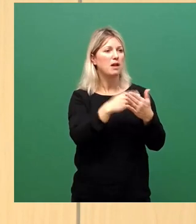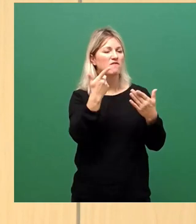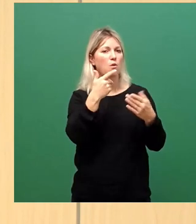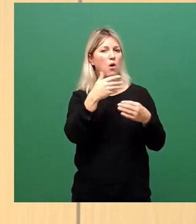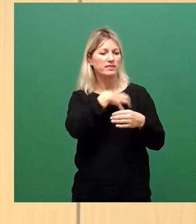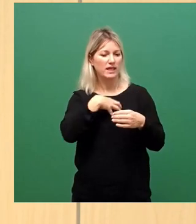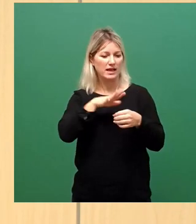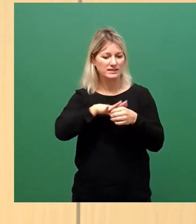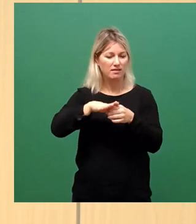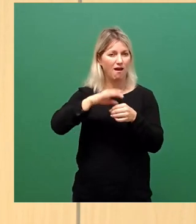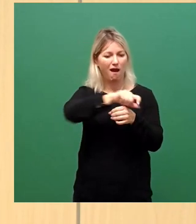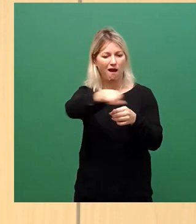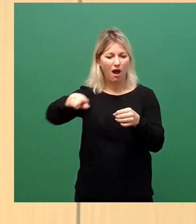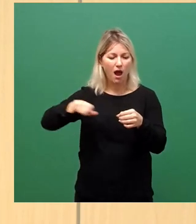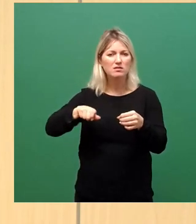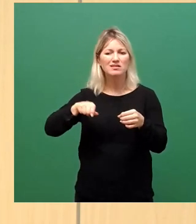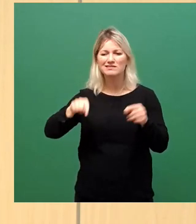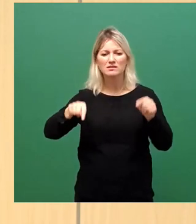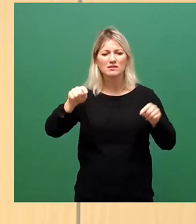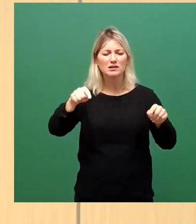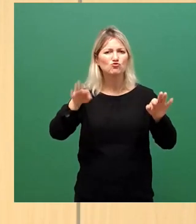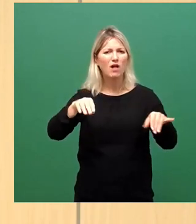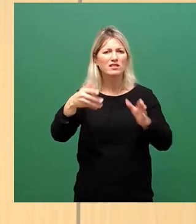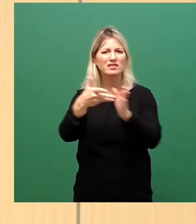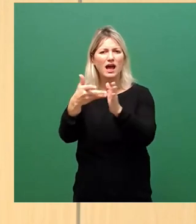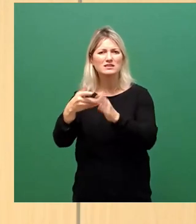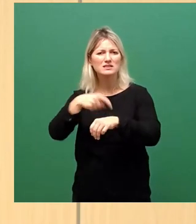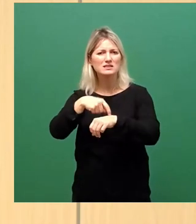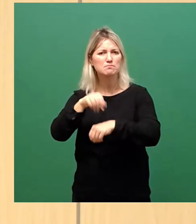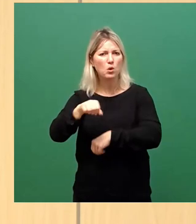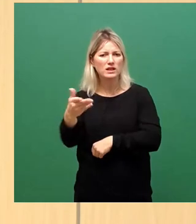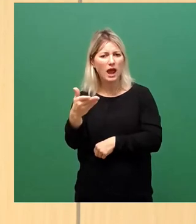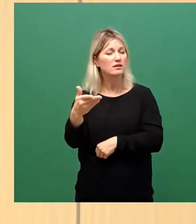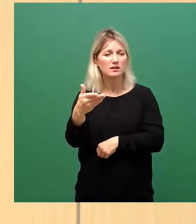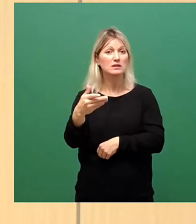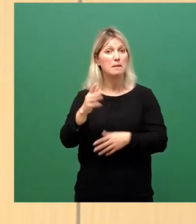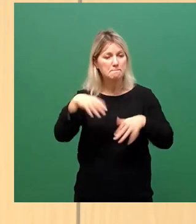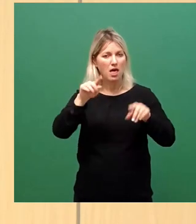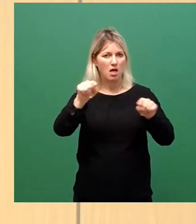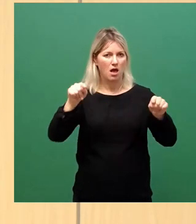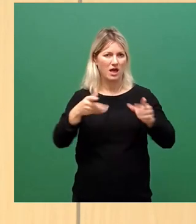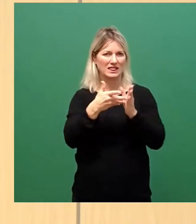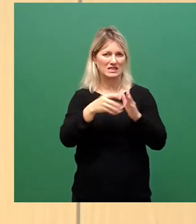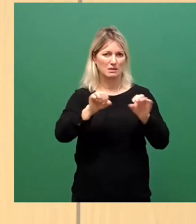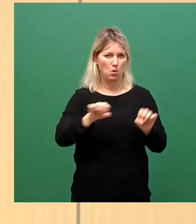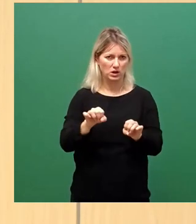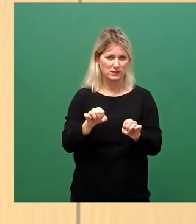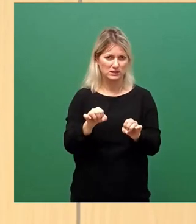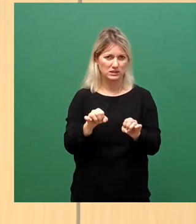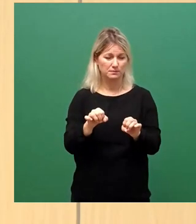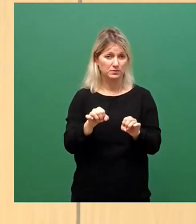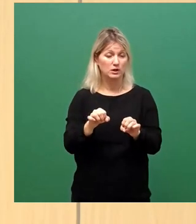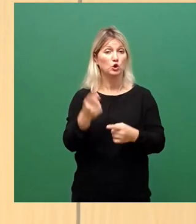weniger weiße Flecken aufweist. Wir möchten eben nicht nur eine mündliche Anerkennung, sondern auch eine